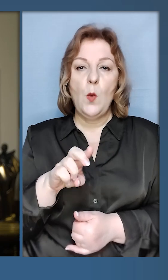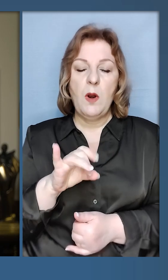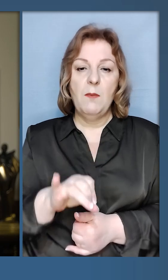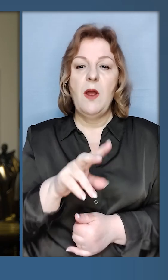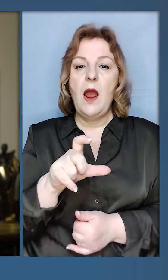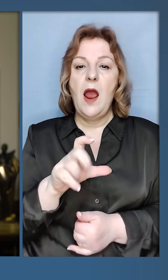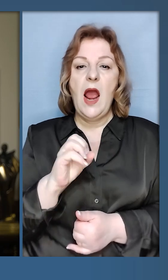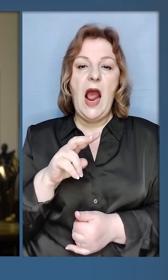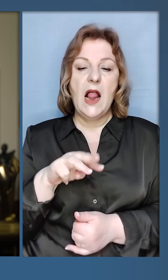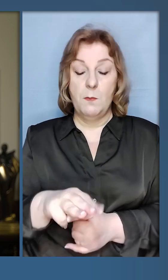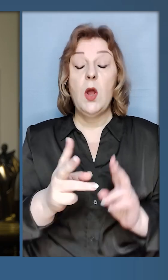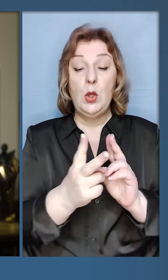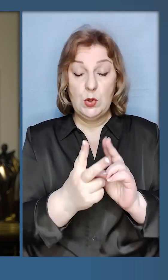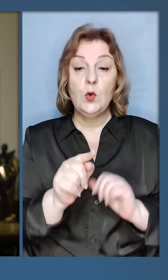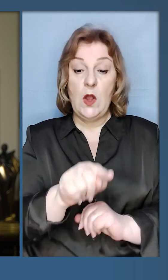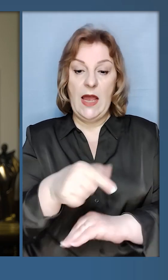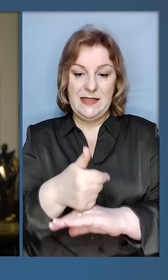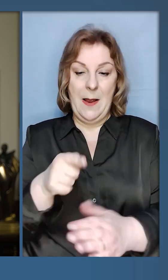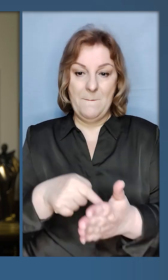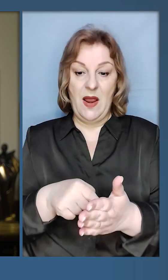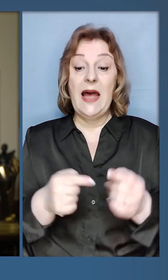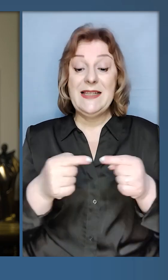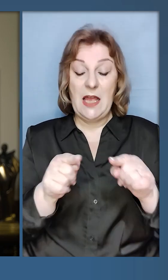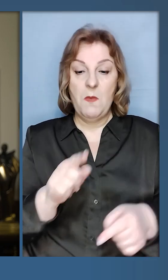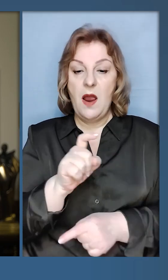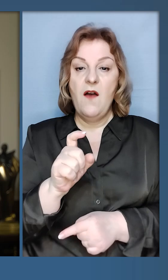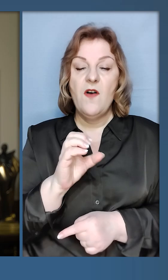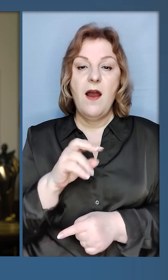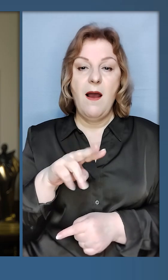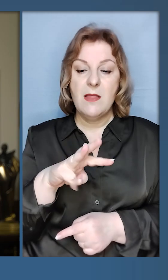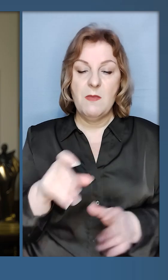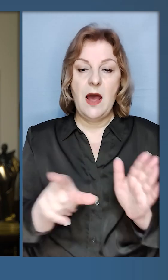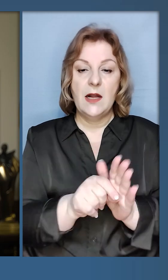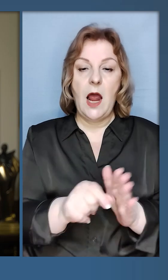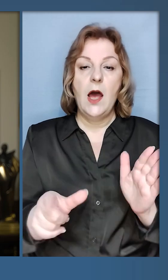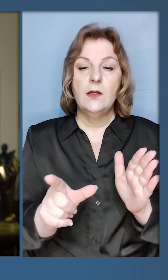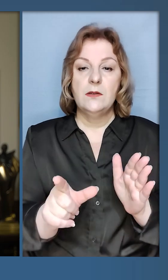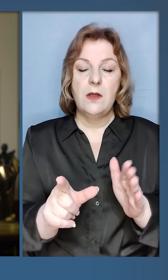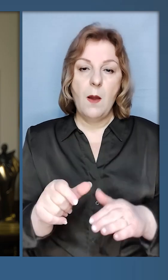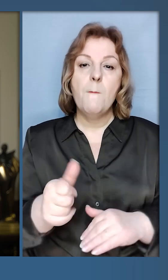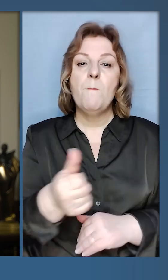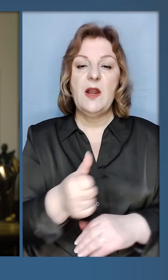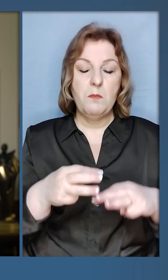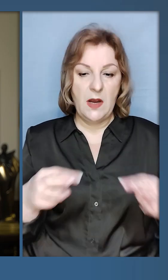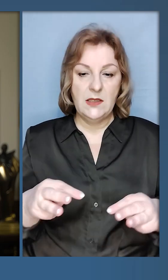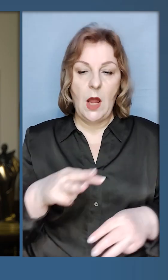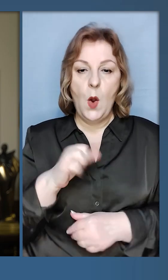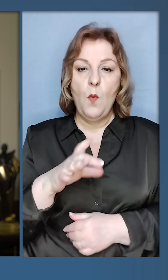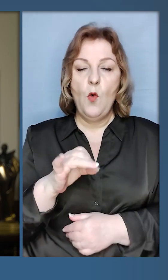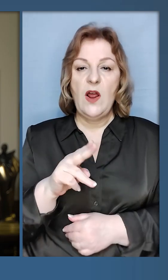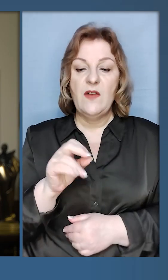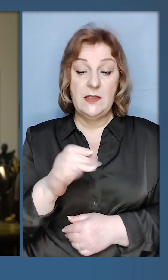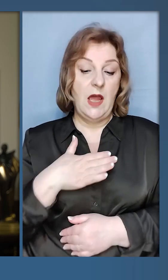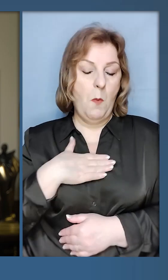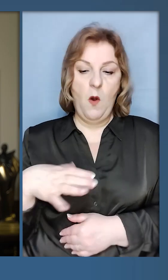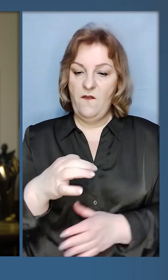Перемишель, Люблін і Хелм. Зустрілись ми з ними саме у Хелмі. Разом з паном прем'єр-міністром Польщі